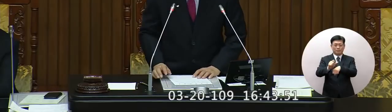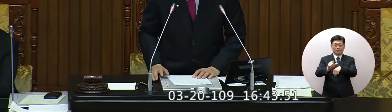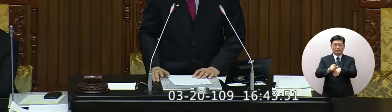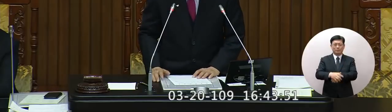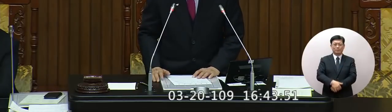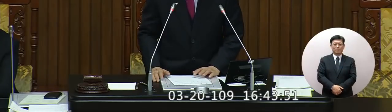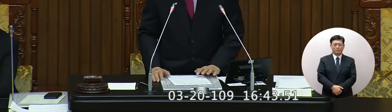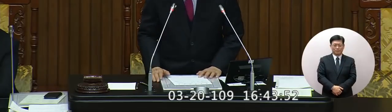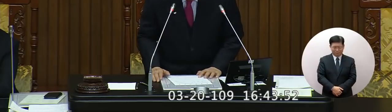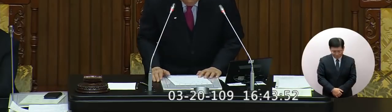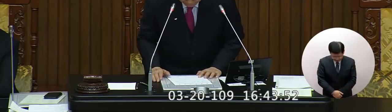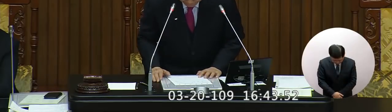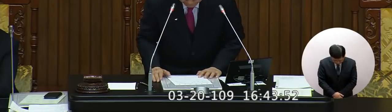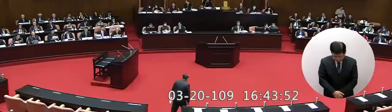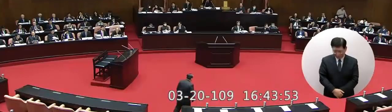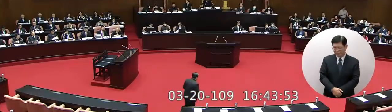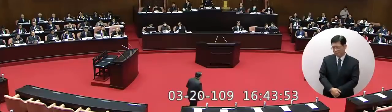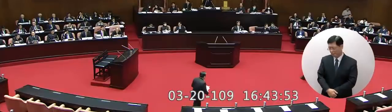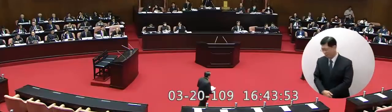時間為15分鐘